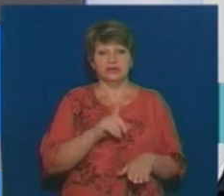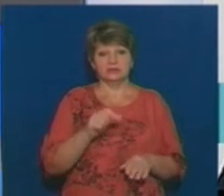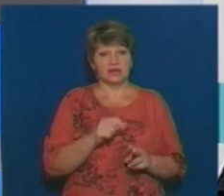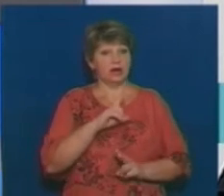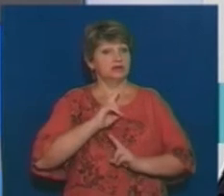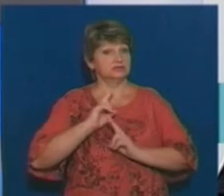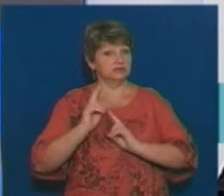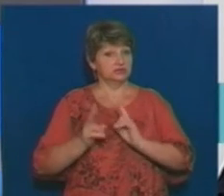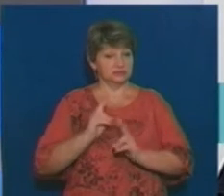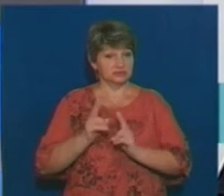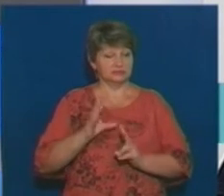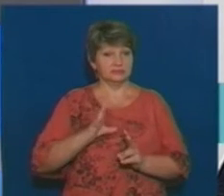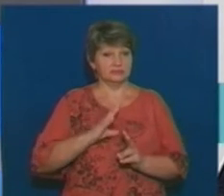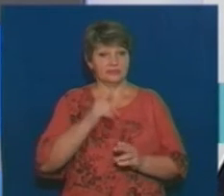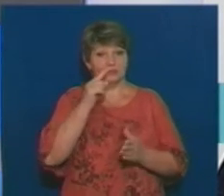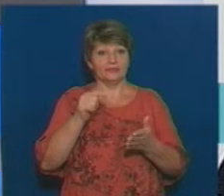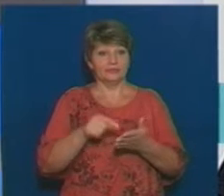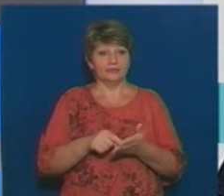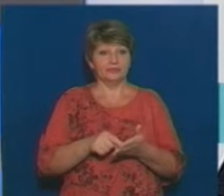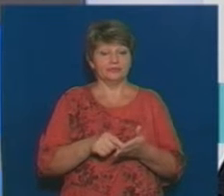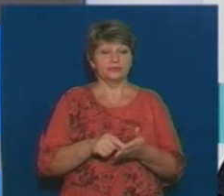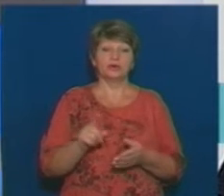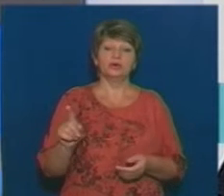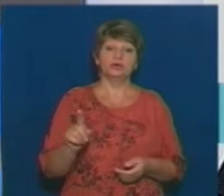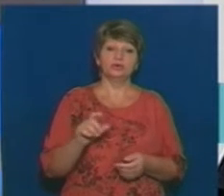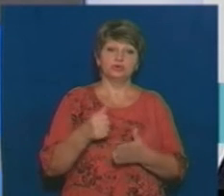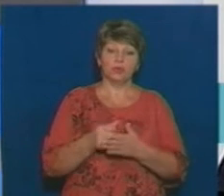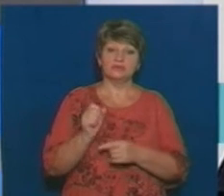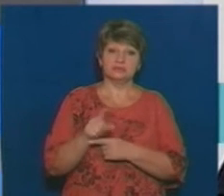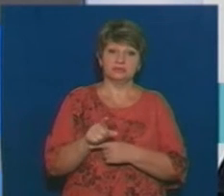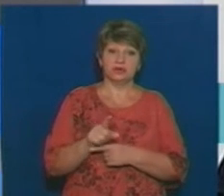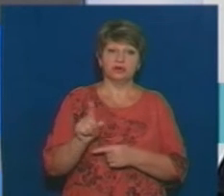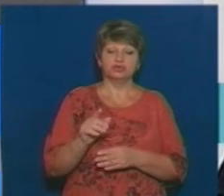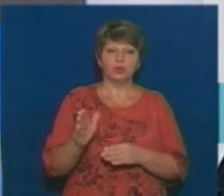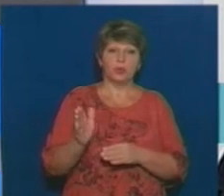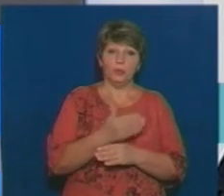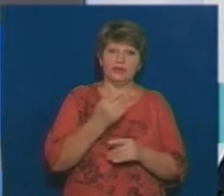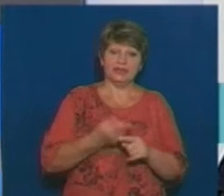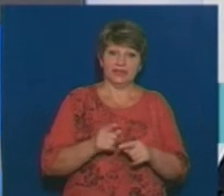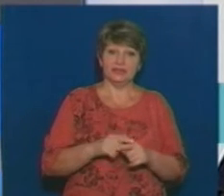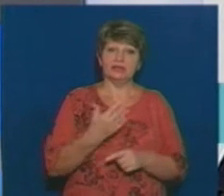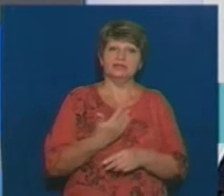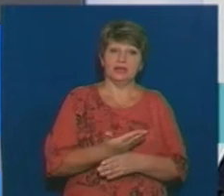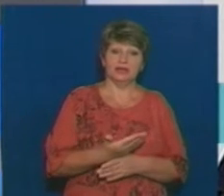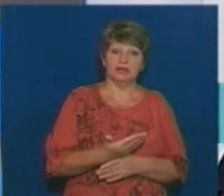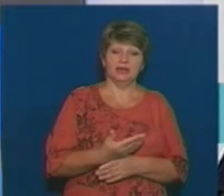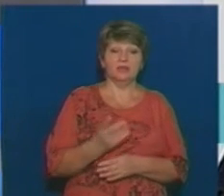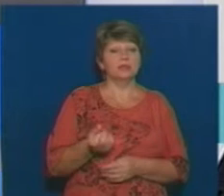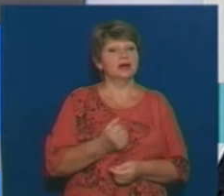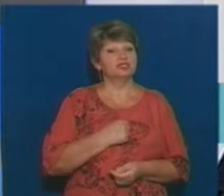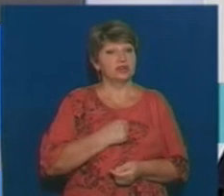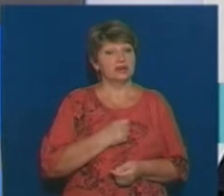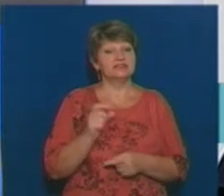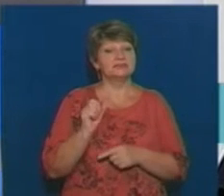потенційних учасників до замовника, що прибрати ці вимоги. І, на жаль,